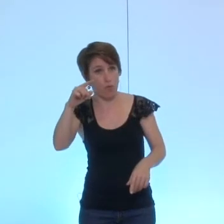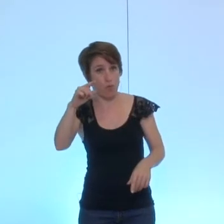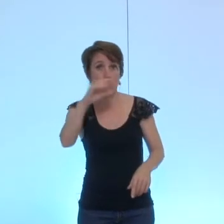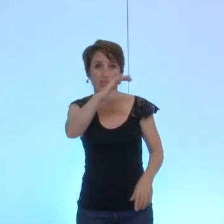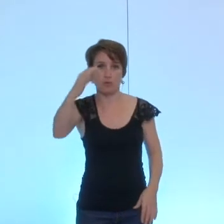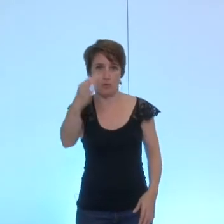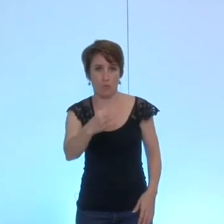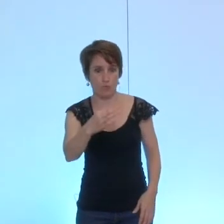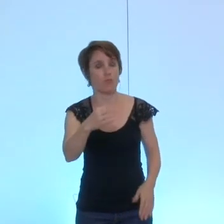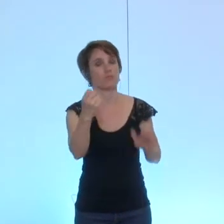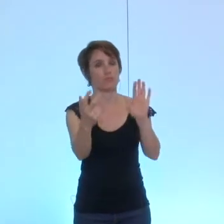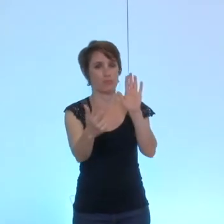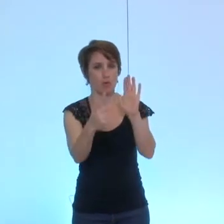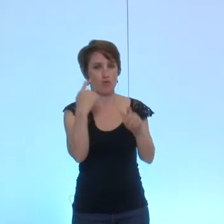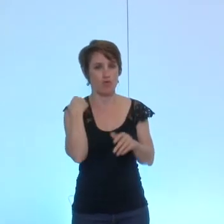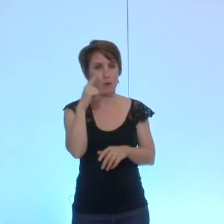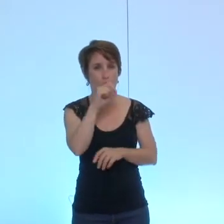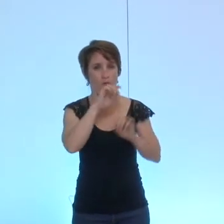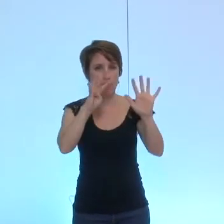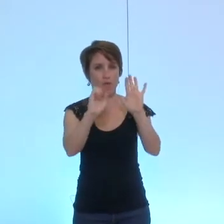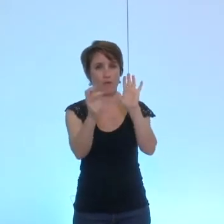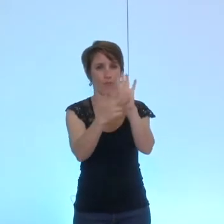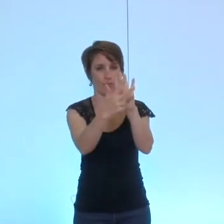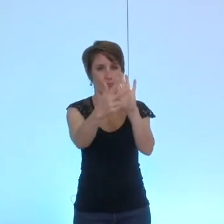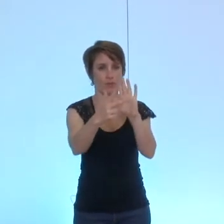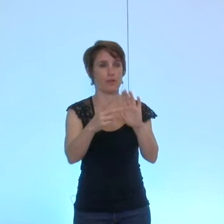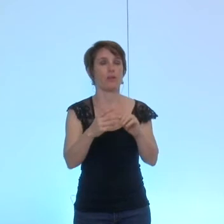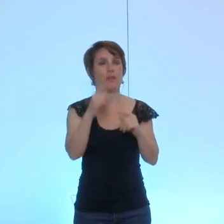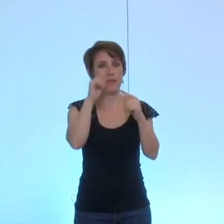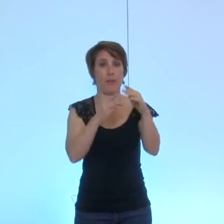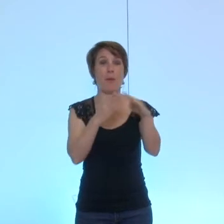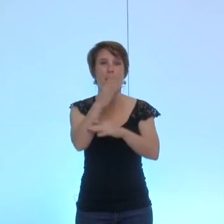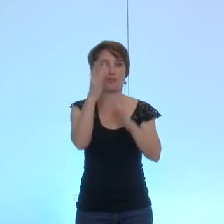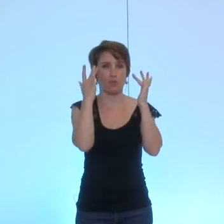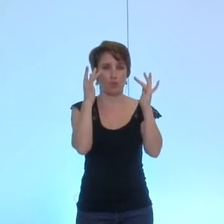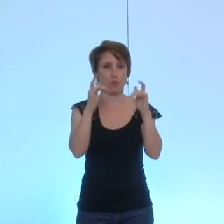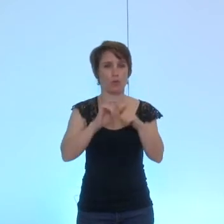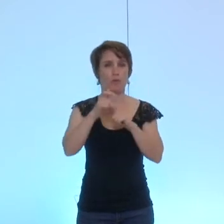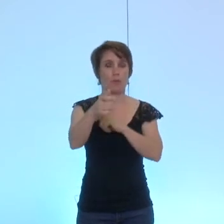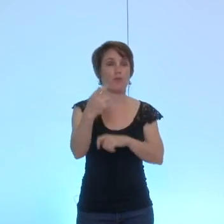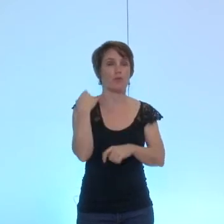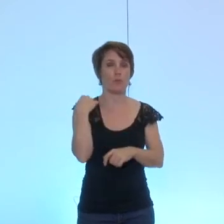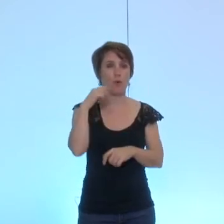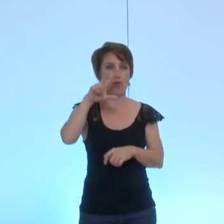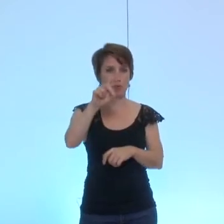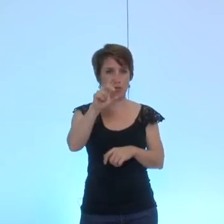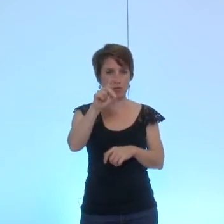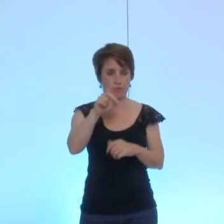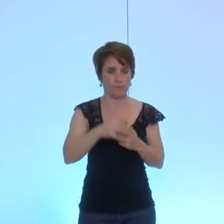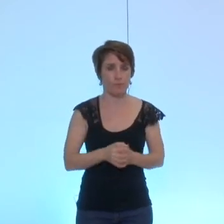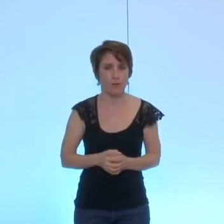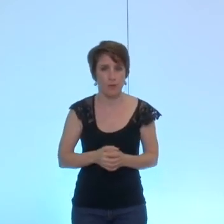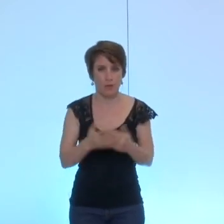unanimité cette délibération numéro 29 est adoptée sur le pass culture délibération numéro 30 soutient aux opérateurs du secteur